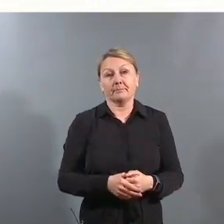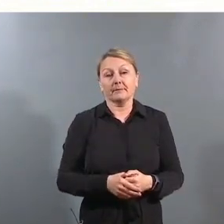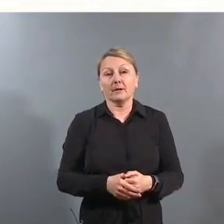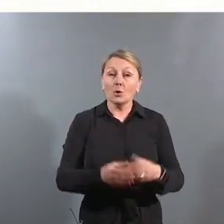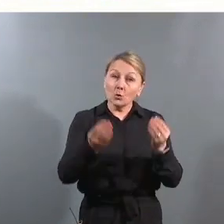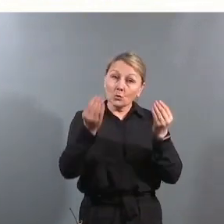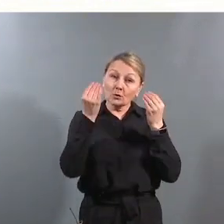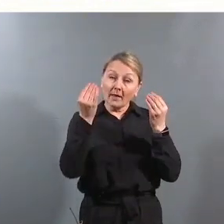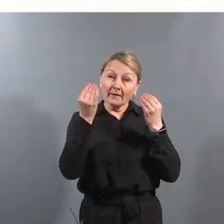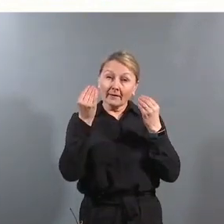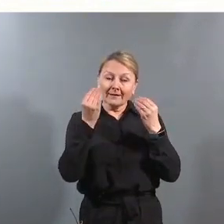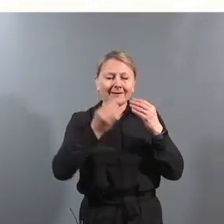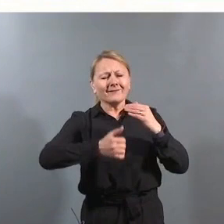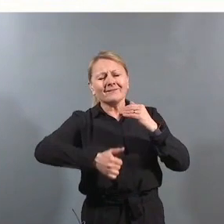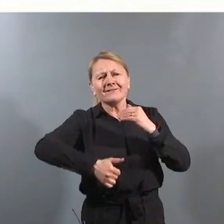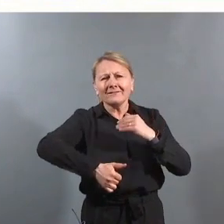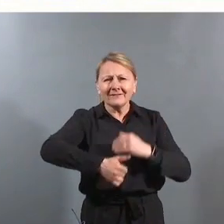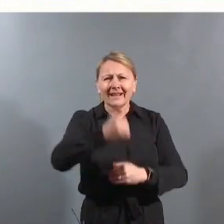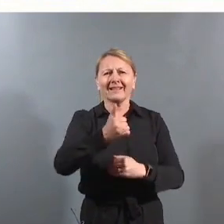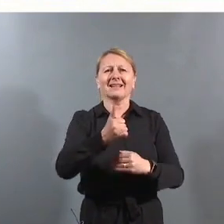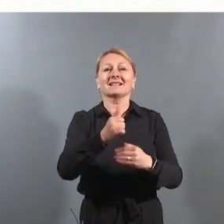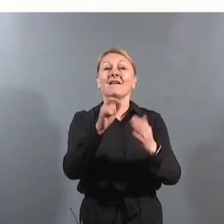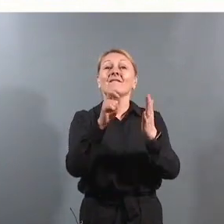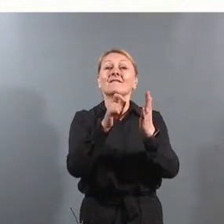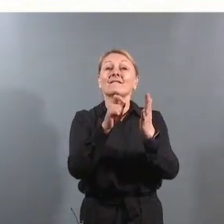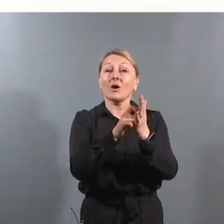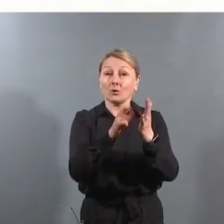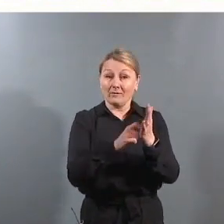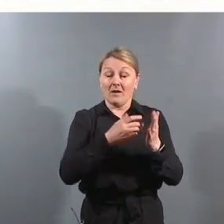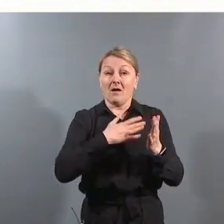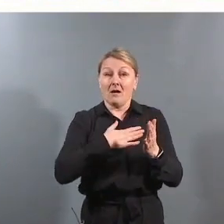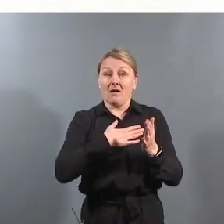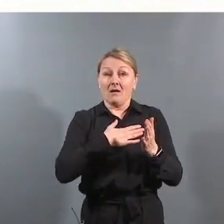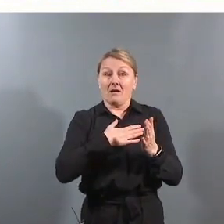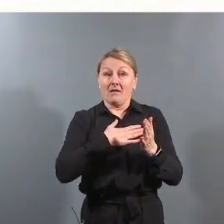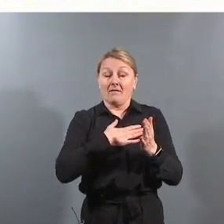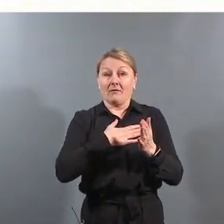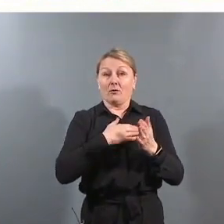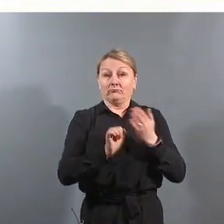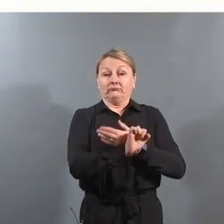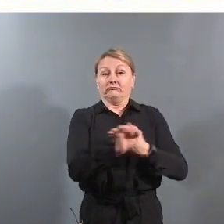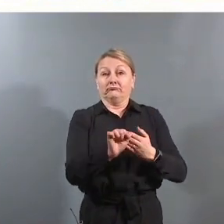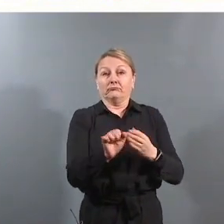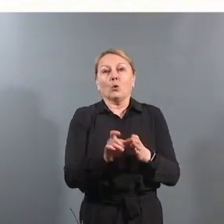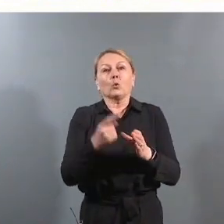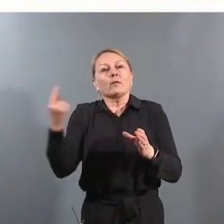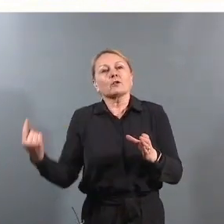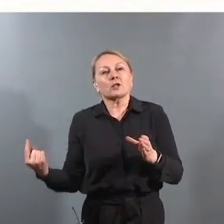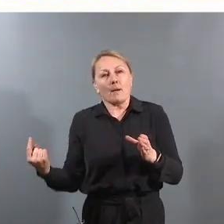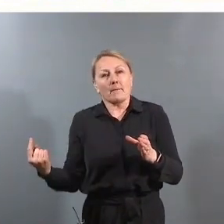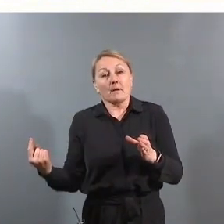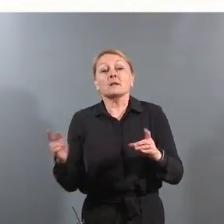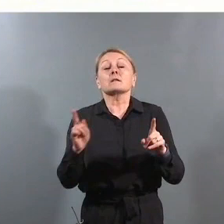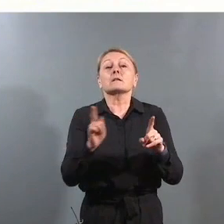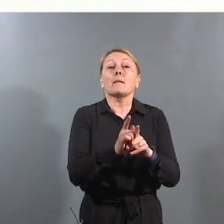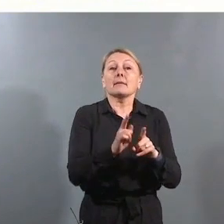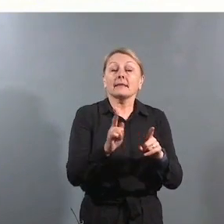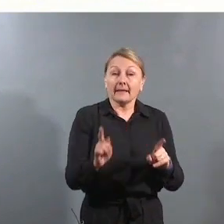Utdanningen er en av de viktigste faktorene vi har for å forebygge utenforskap. Samtidig som